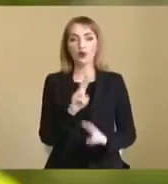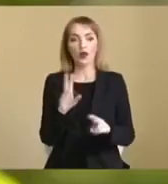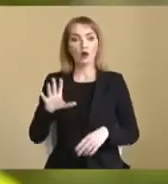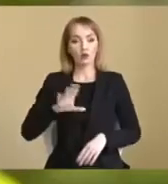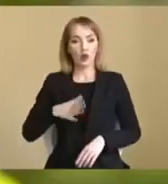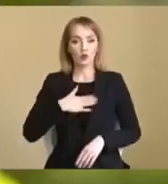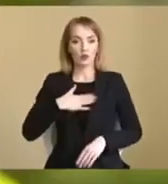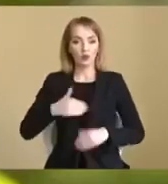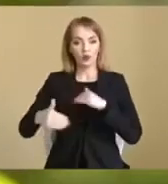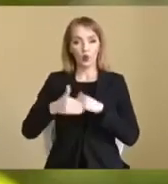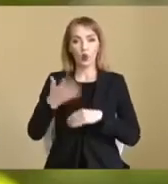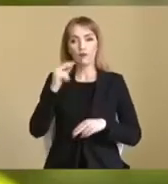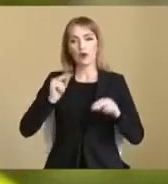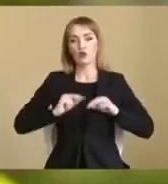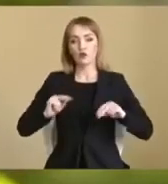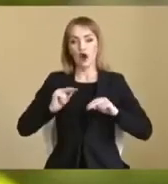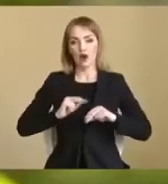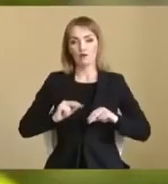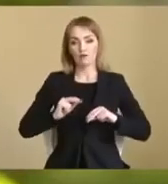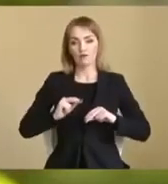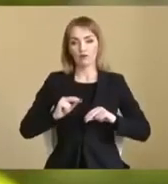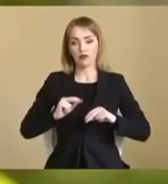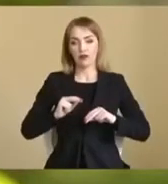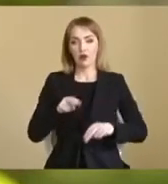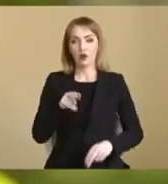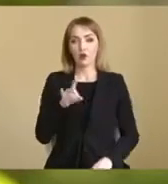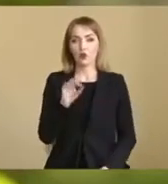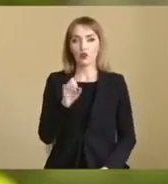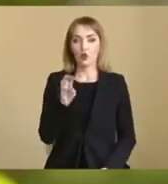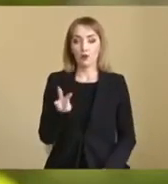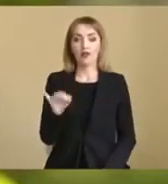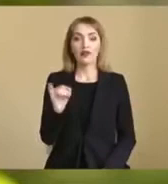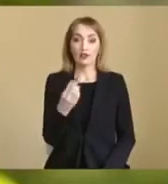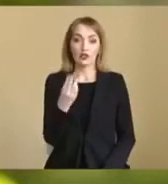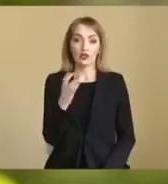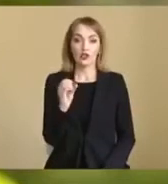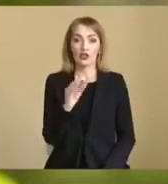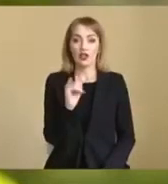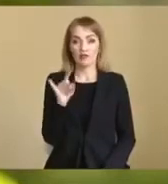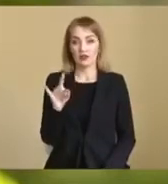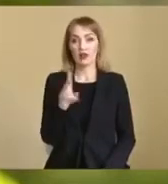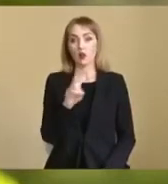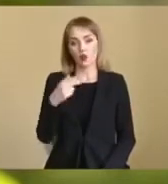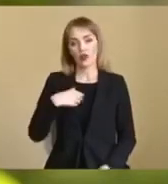помічником, коли я працював продюсером. І Сергій Шефір, якому я довіряю.